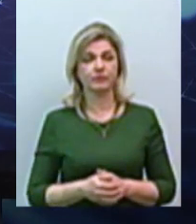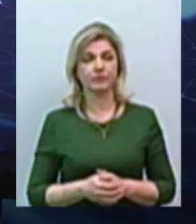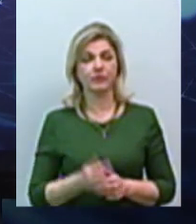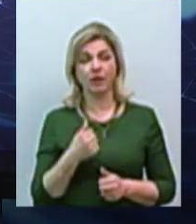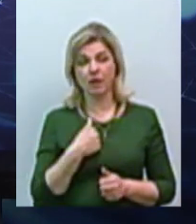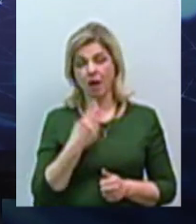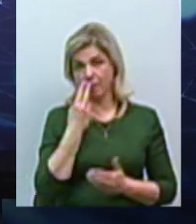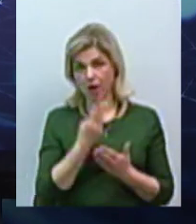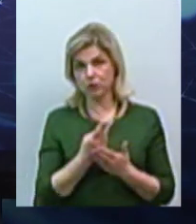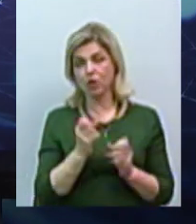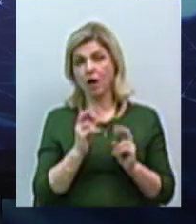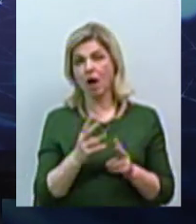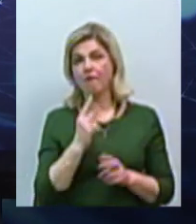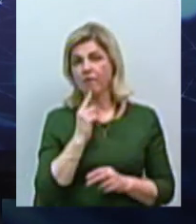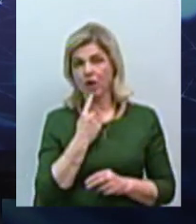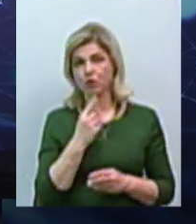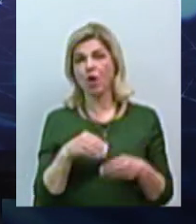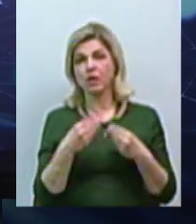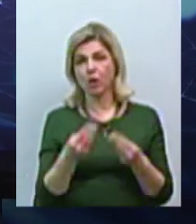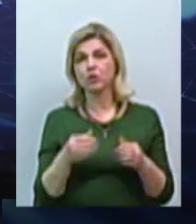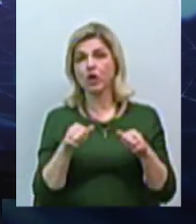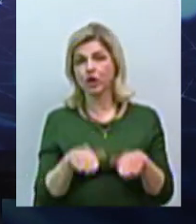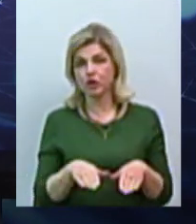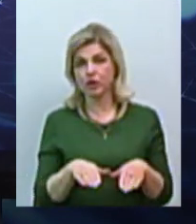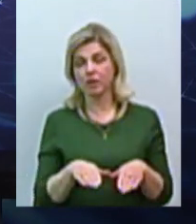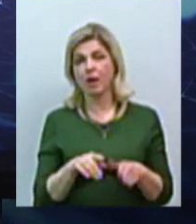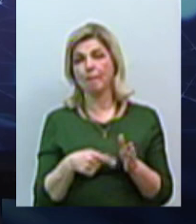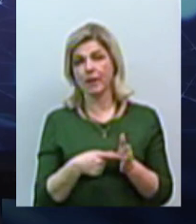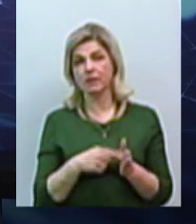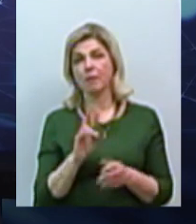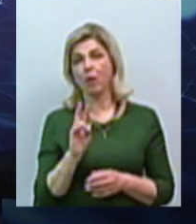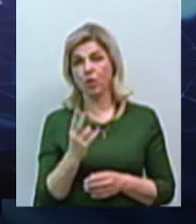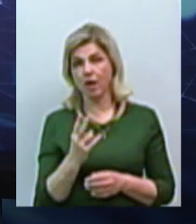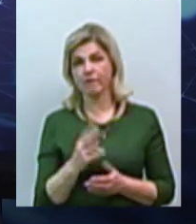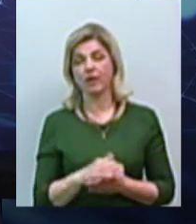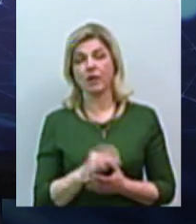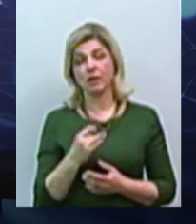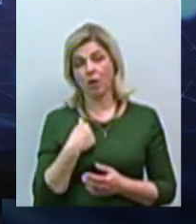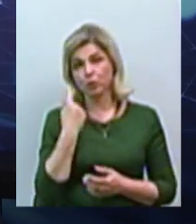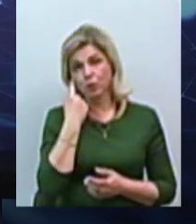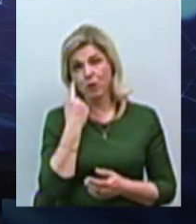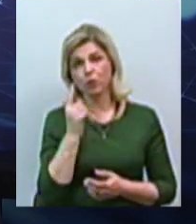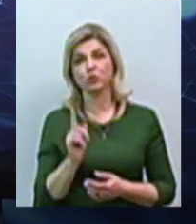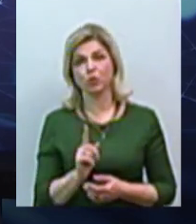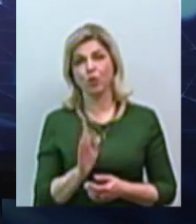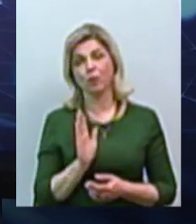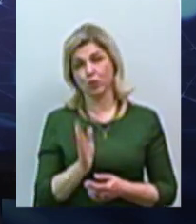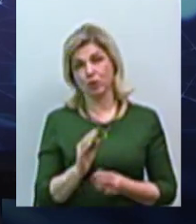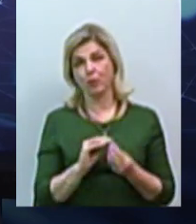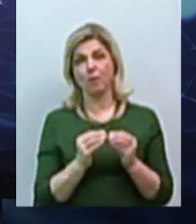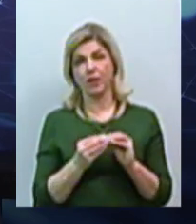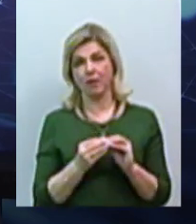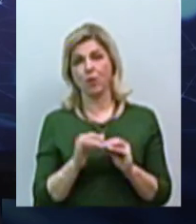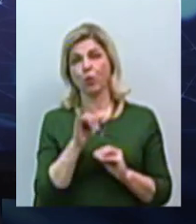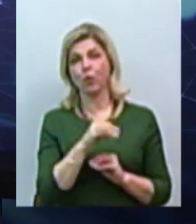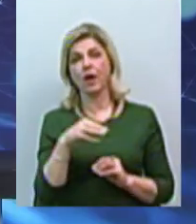бачу, як важко даються рішення у місті Миколаїві. І я думаю, що будуть проблеми